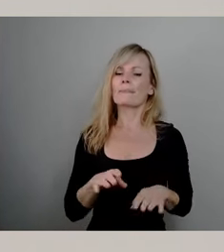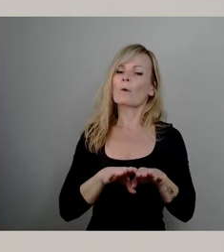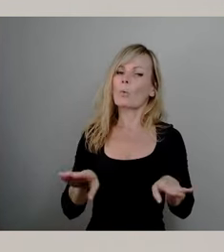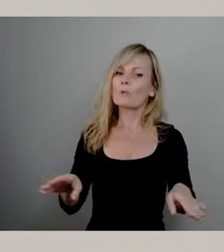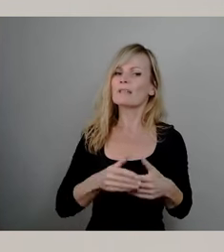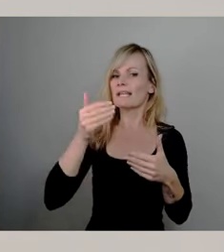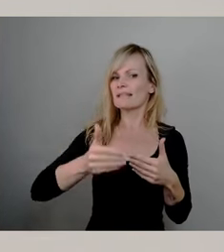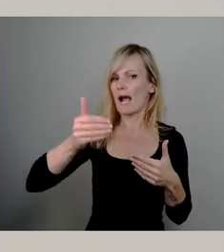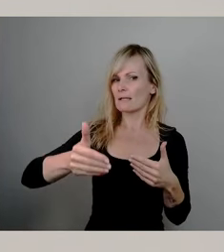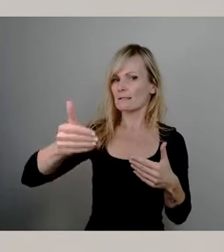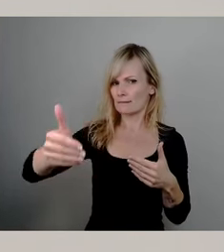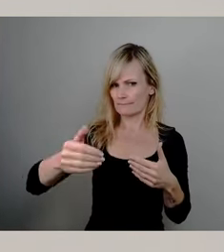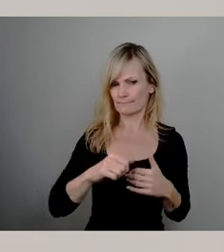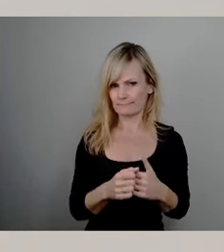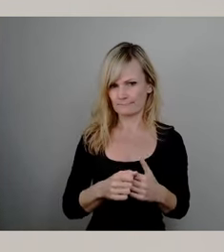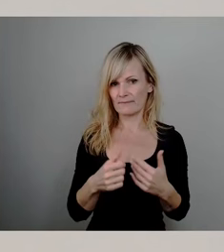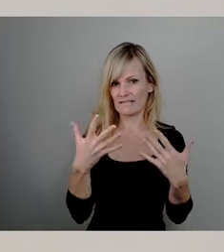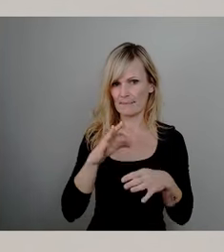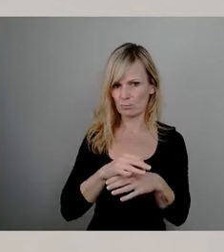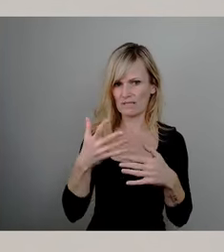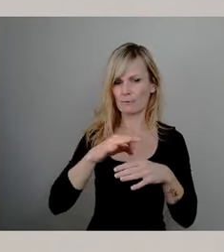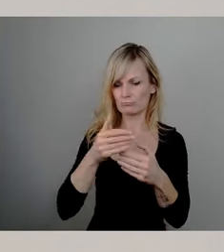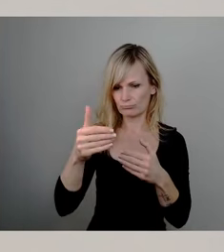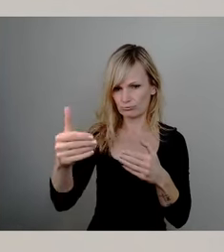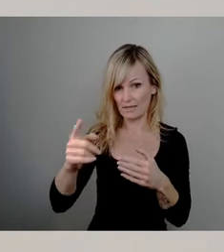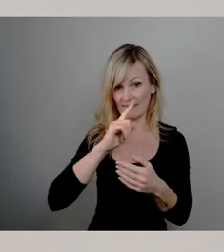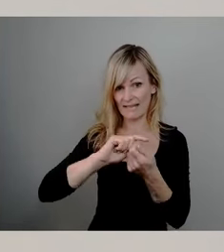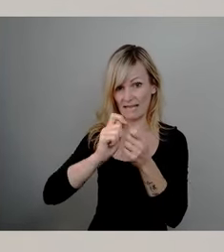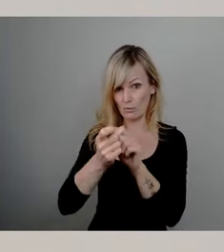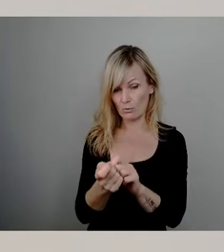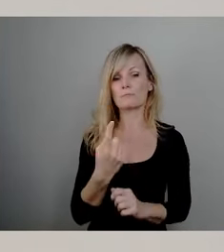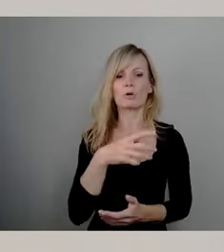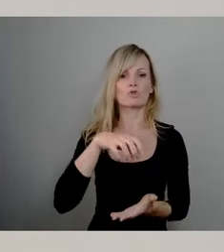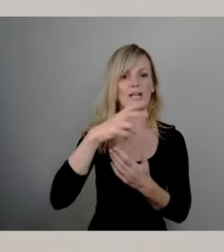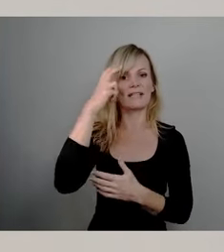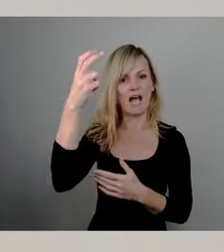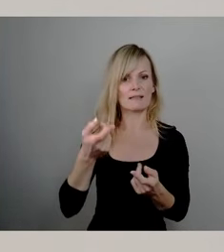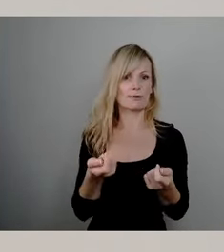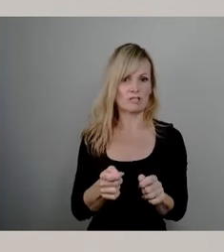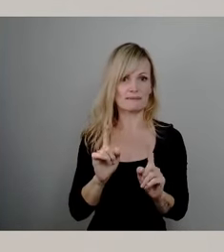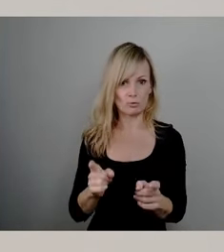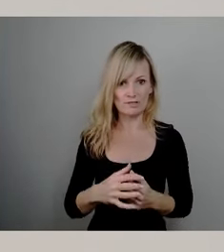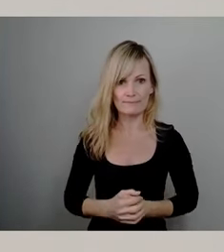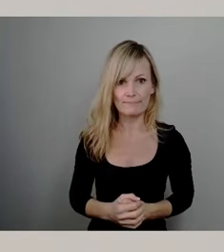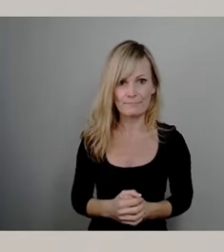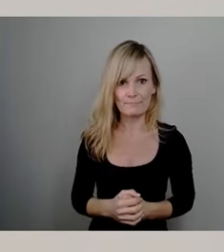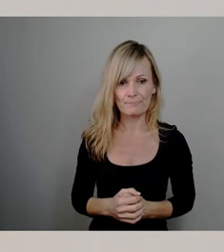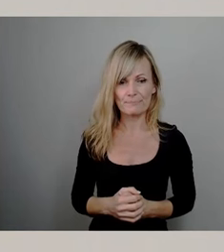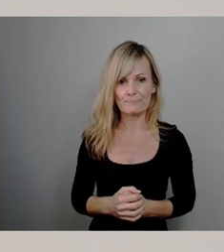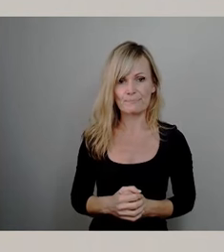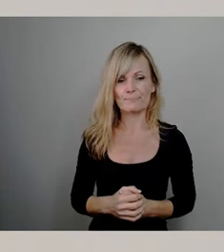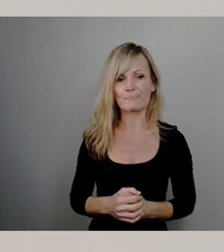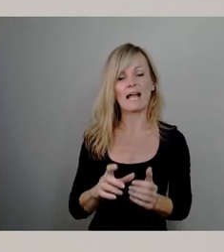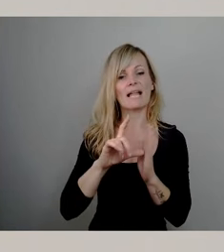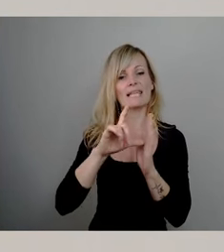erfordert einen Stadtratsbeschluss. Die Finanzierung des im öffentlichen Dienstleistungsauftrag verankerten Leistungen erfolgt einerseits